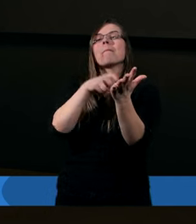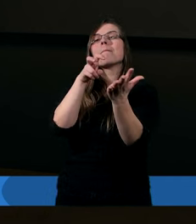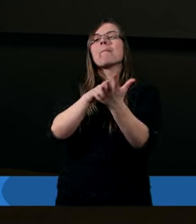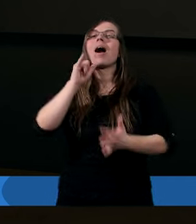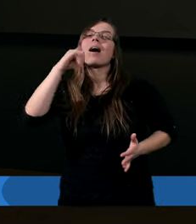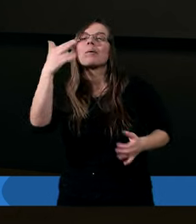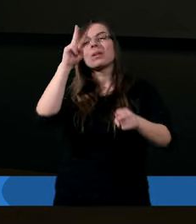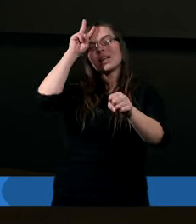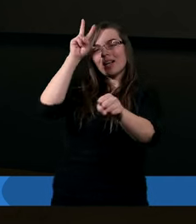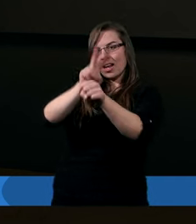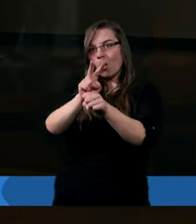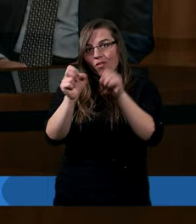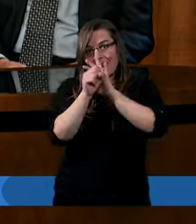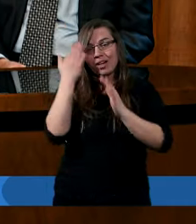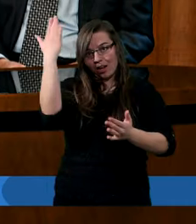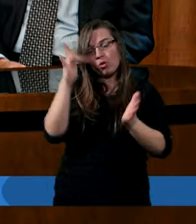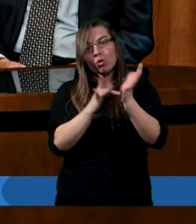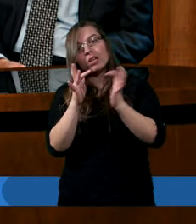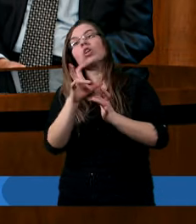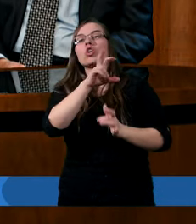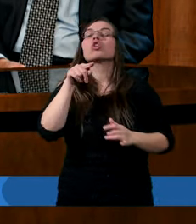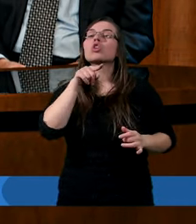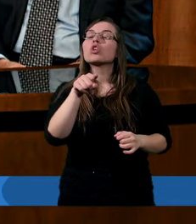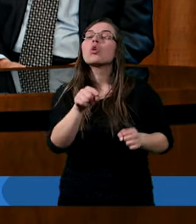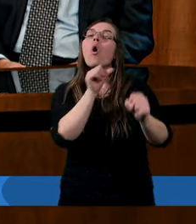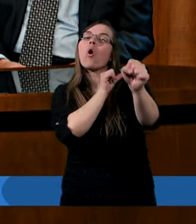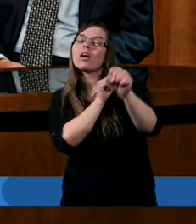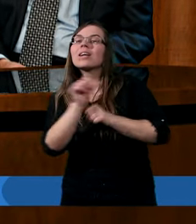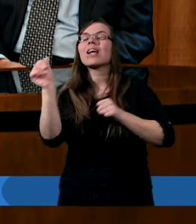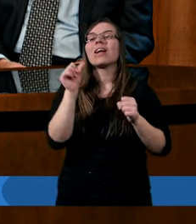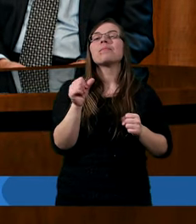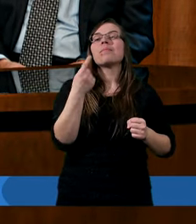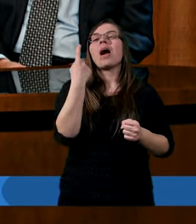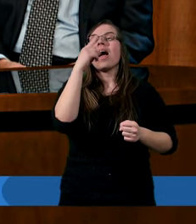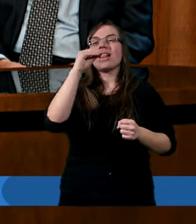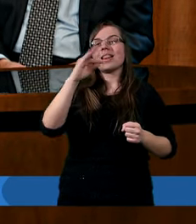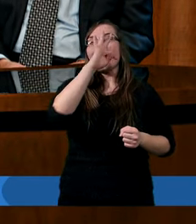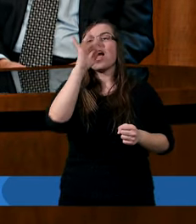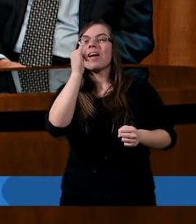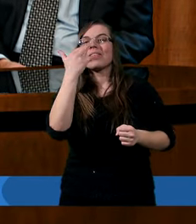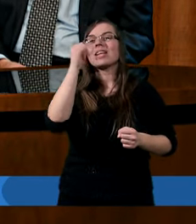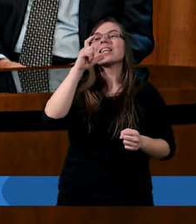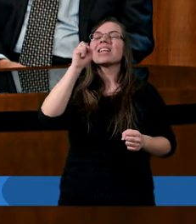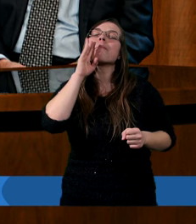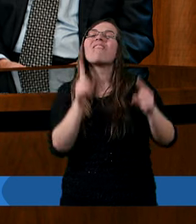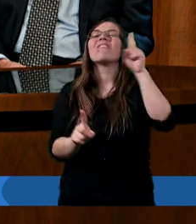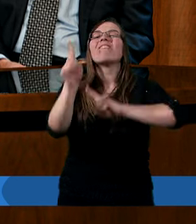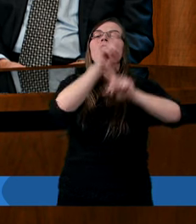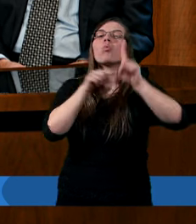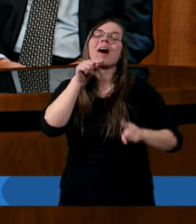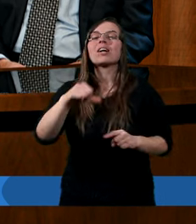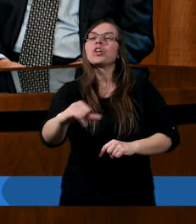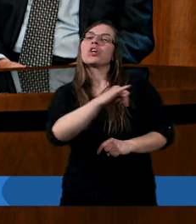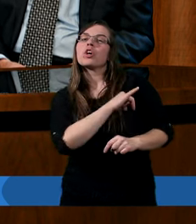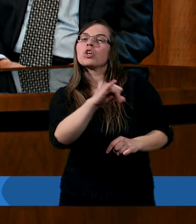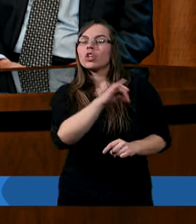zaufania do mnie, że to jest definicja tego grzechu? Czy tu chodzi o przestąpienie